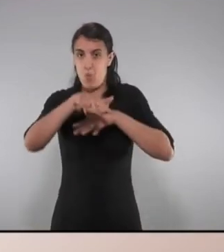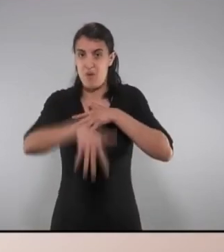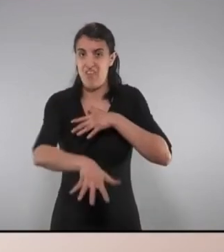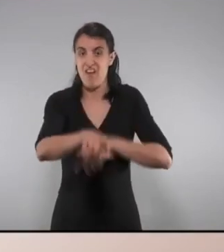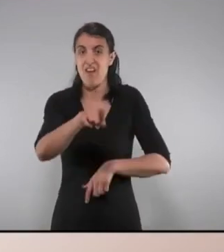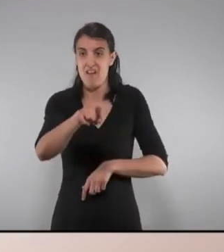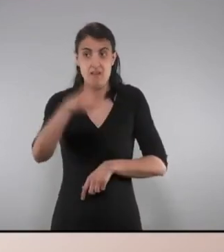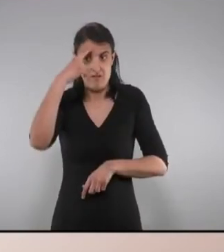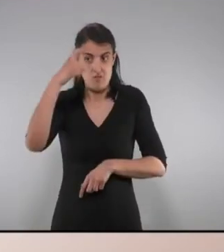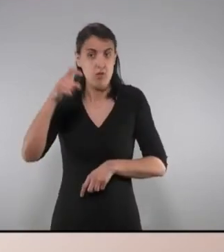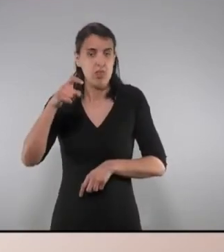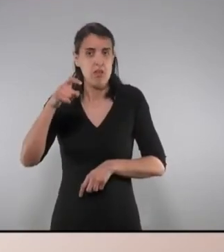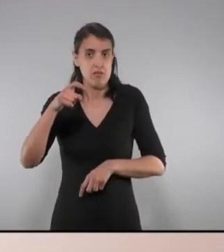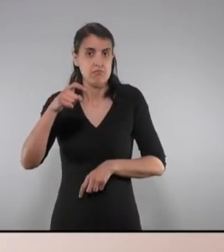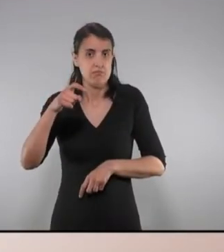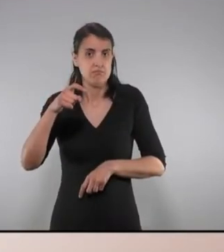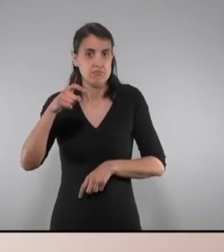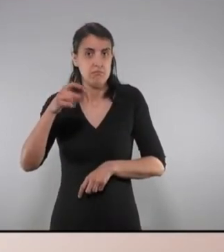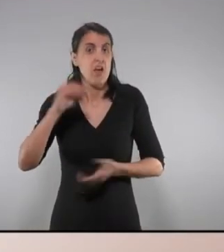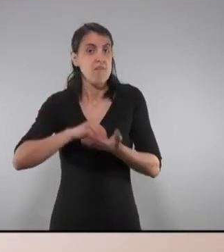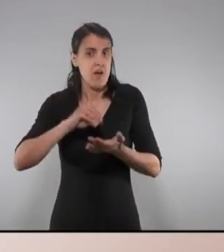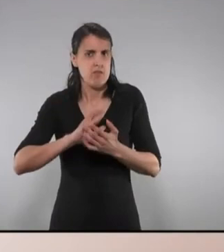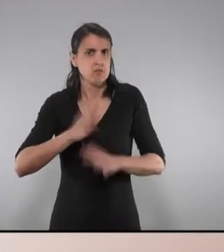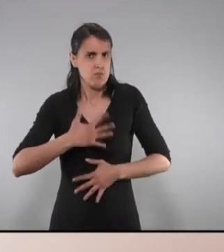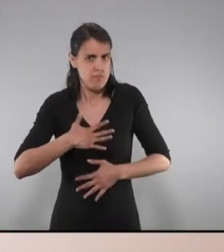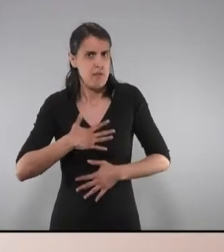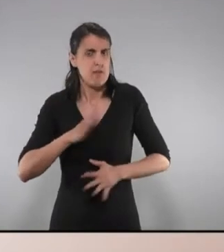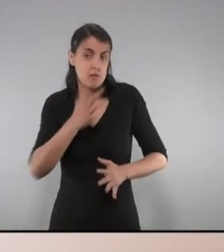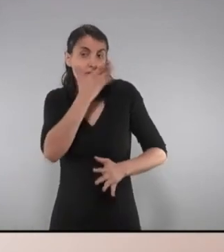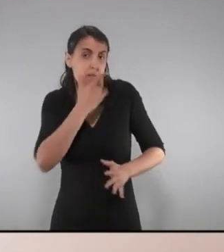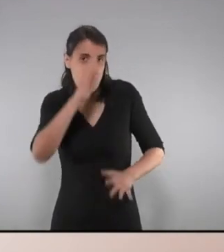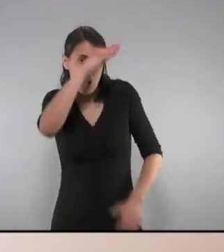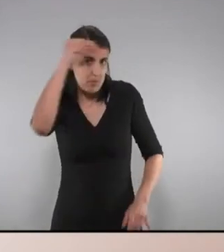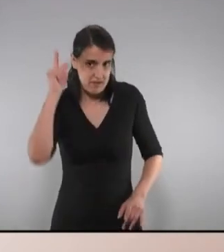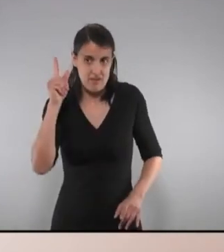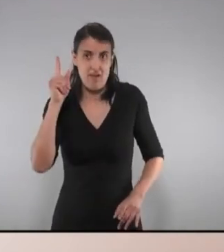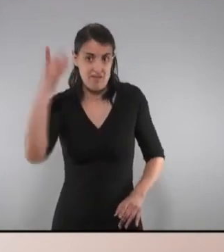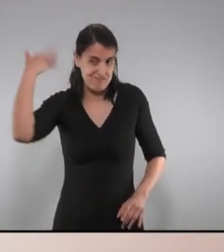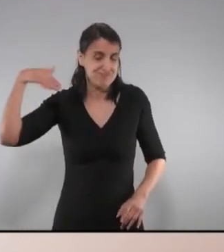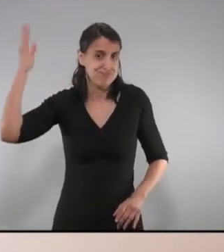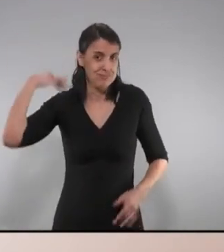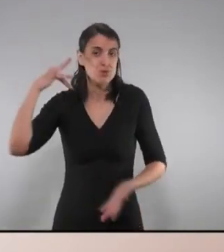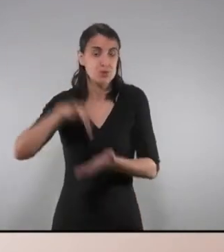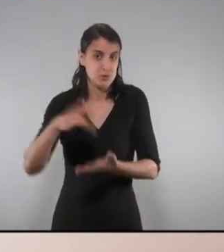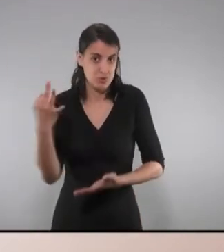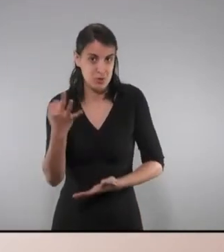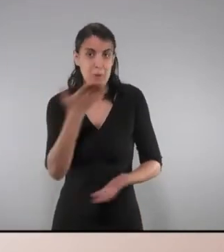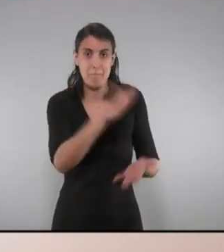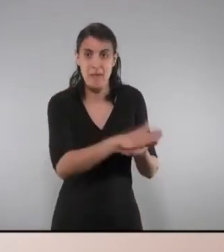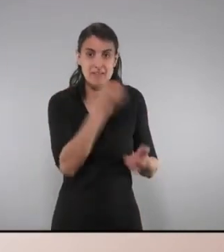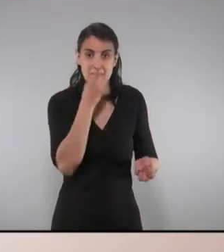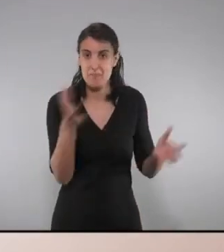recordar uns fets que de vegades sorprèn, però sembla com si oblidem què és el que va passar justament als mesos de